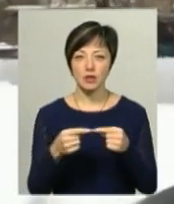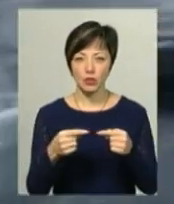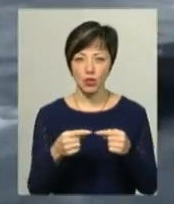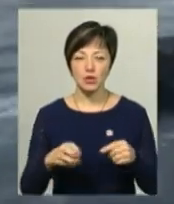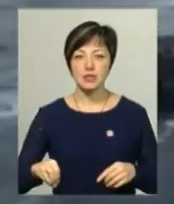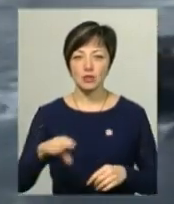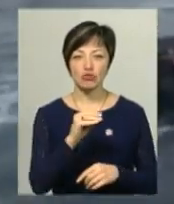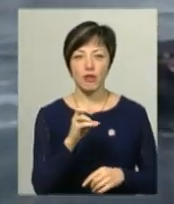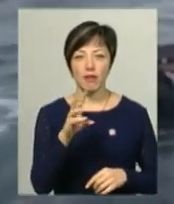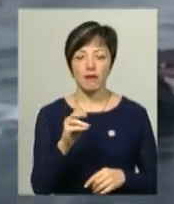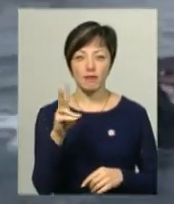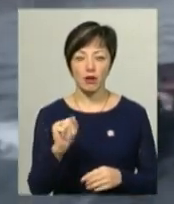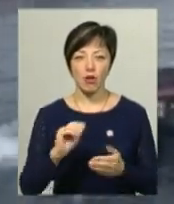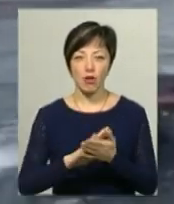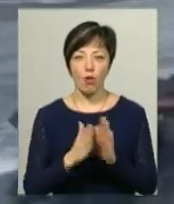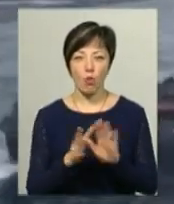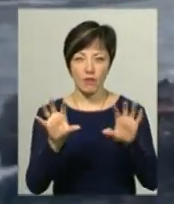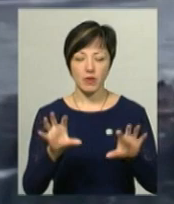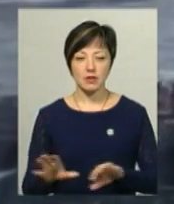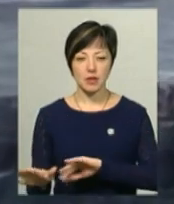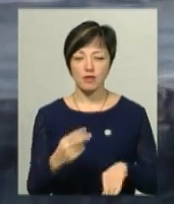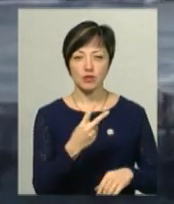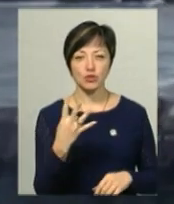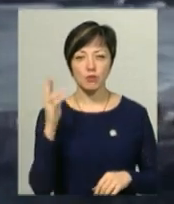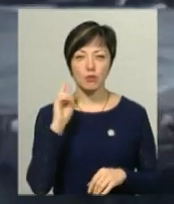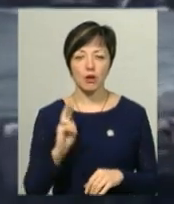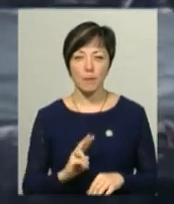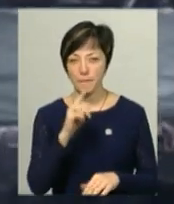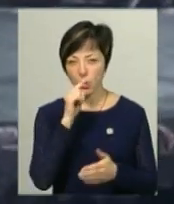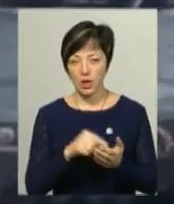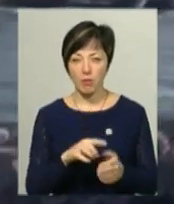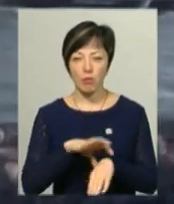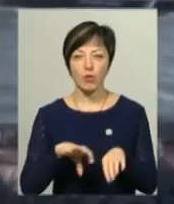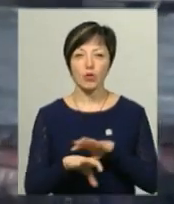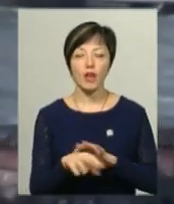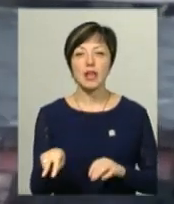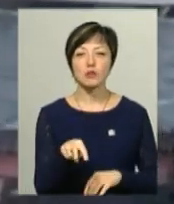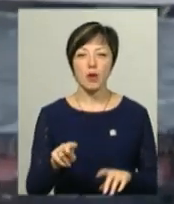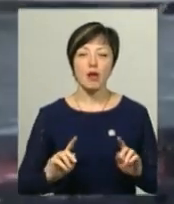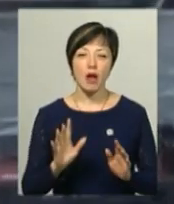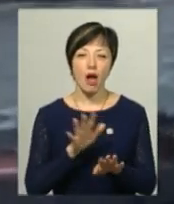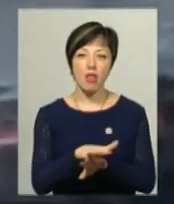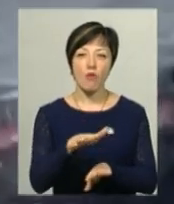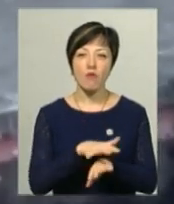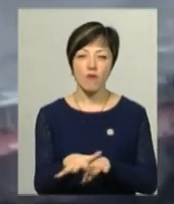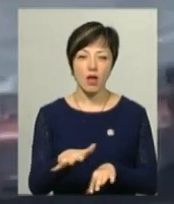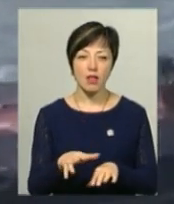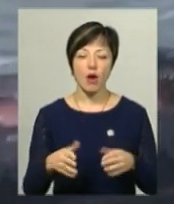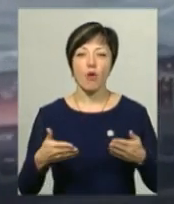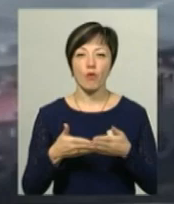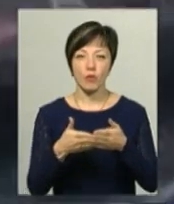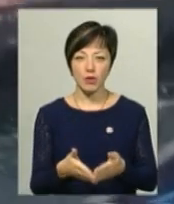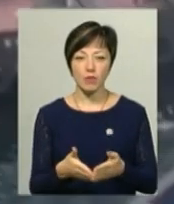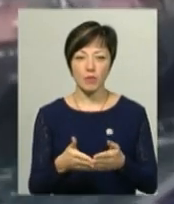конвенцією. 24 моряки потрапили в полон після того, як у листопаді російські спецслужби атакували український Катерин Нікополь і Бордянськ. Та